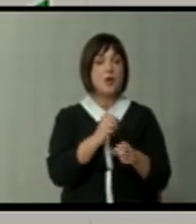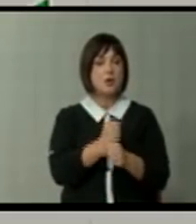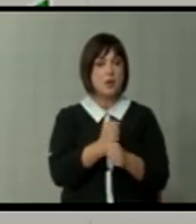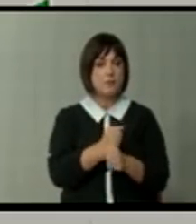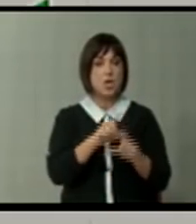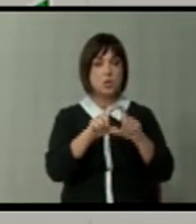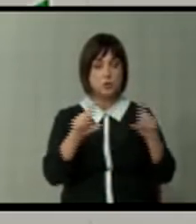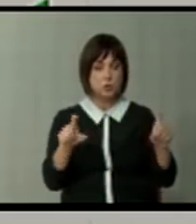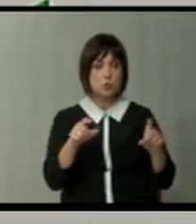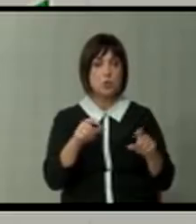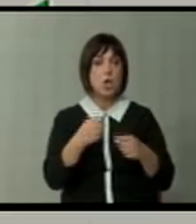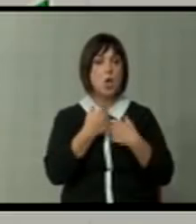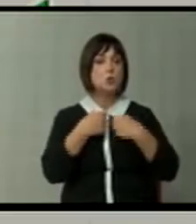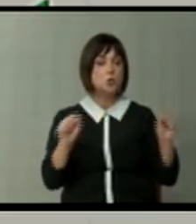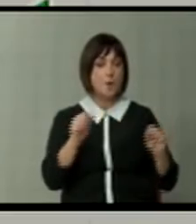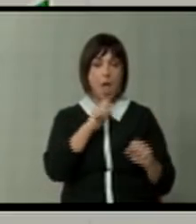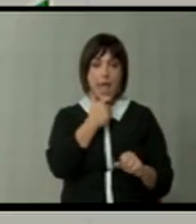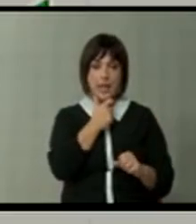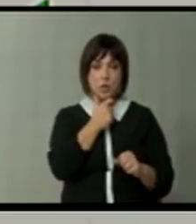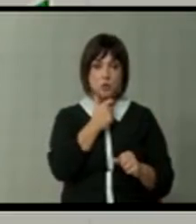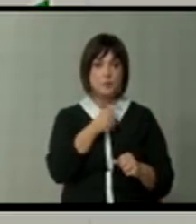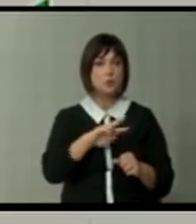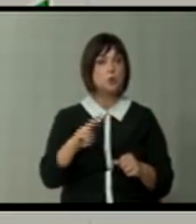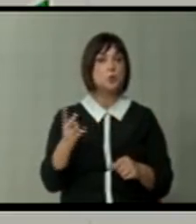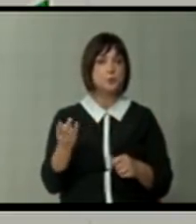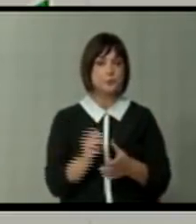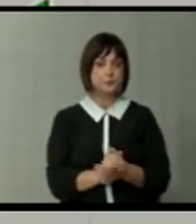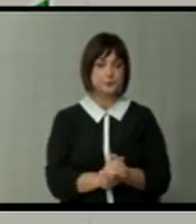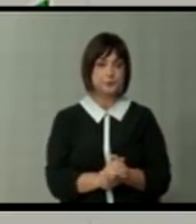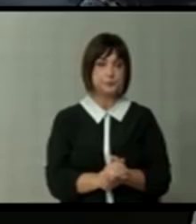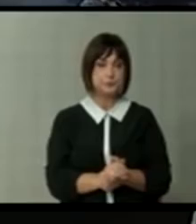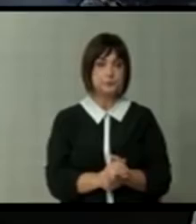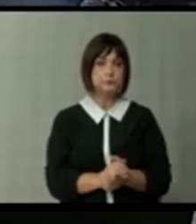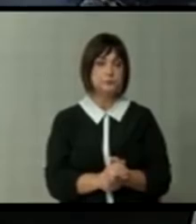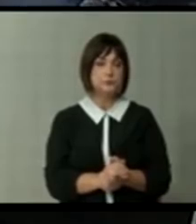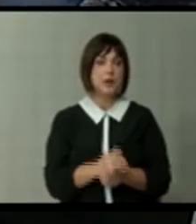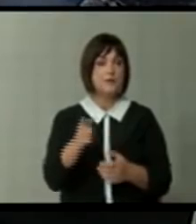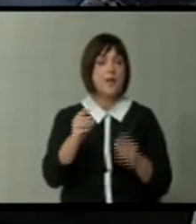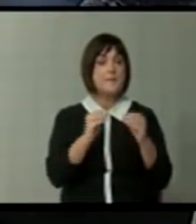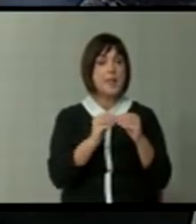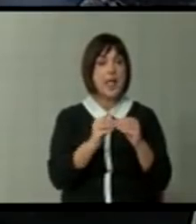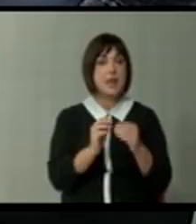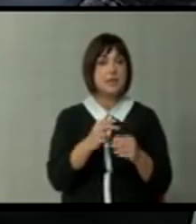функционални институцији, слободна економија и така натаму, и така натаму. Вие билјали?